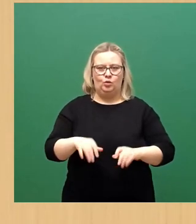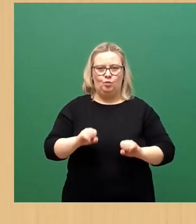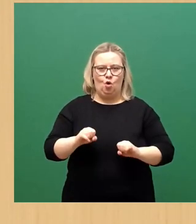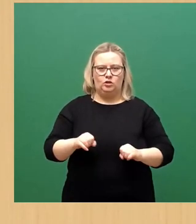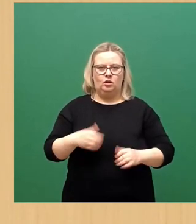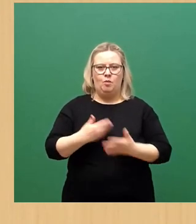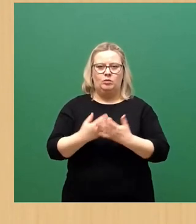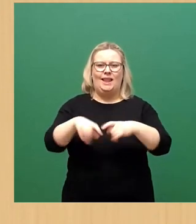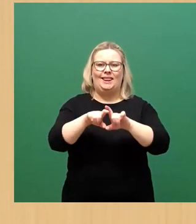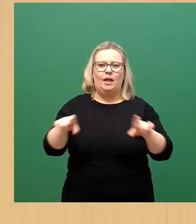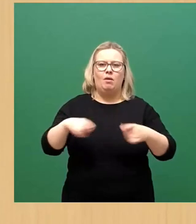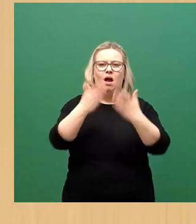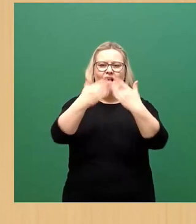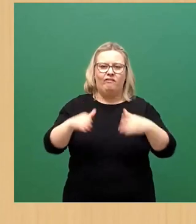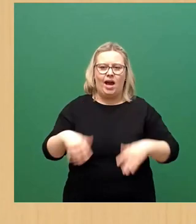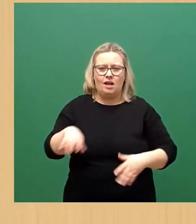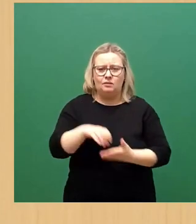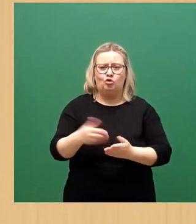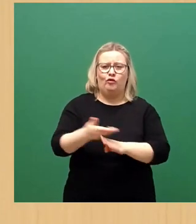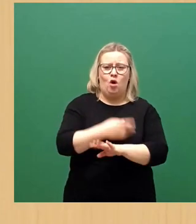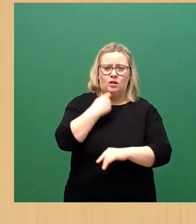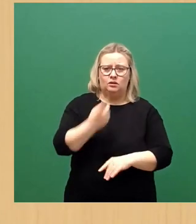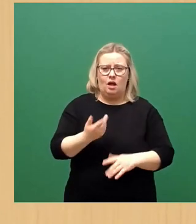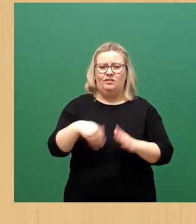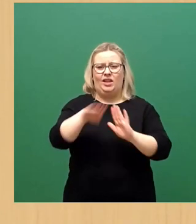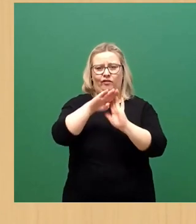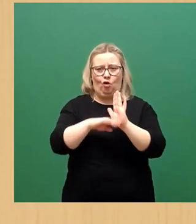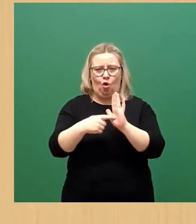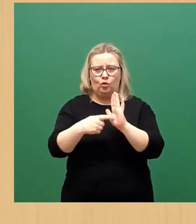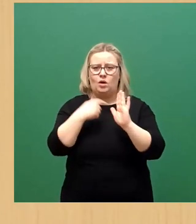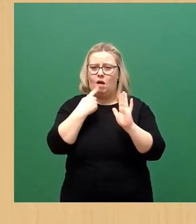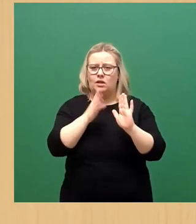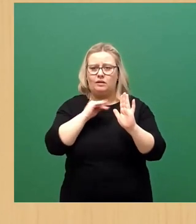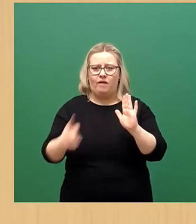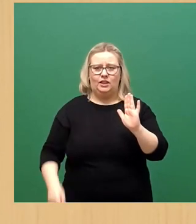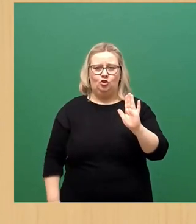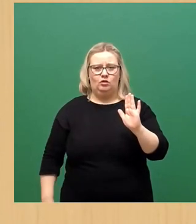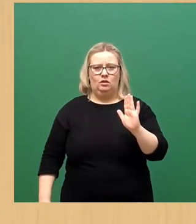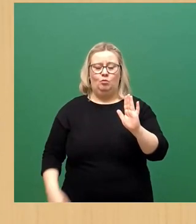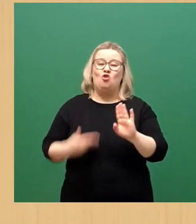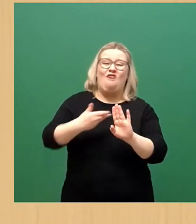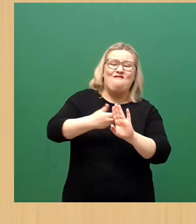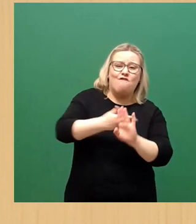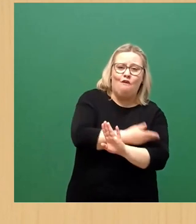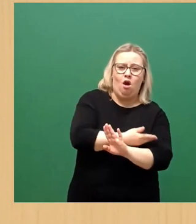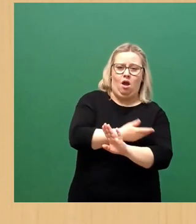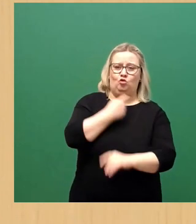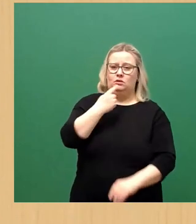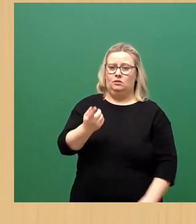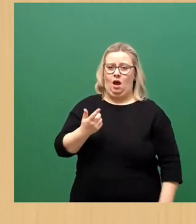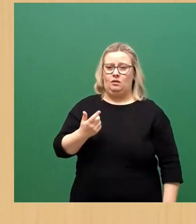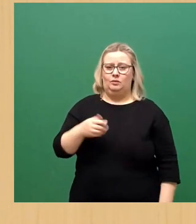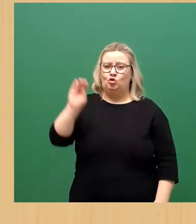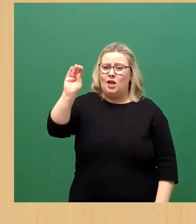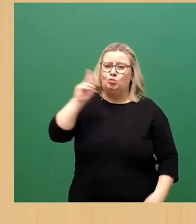Weihnachtsmärkte signalisiert. Die Verordnung lässt eine Absage nicht zu. Das haben wir weit vor dem, dass es abgesagt worden ist. Ihr müsst das ändern.